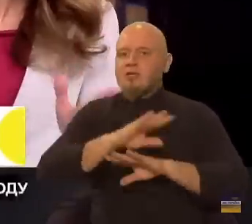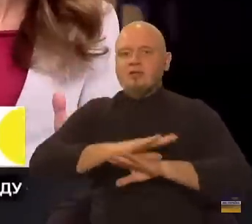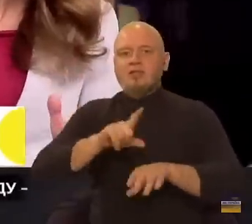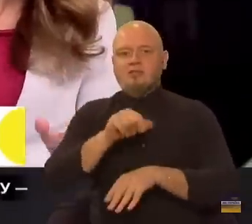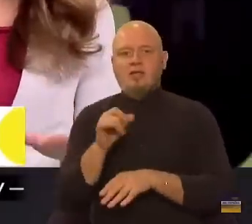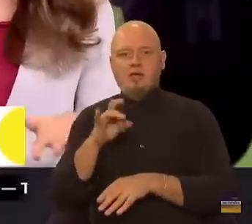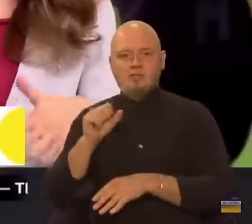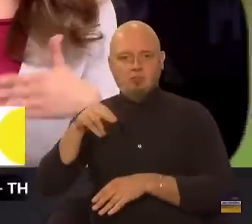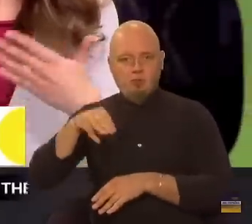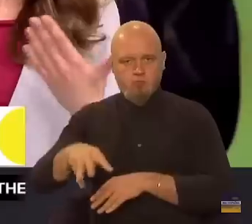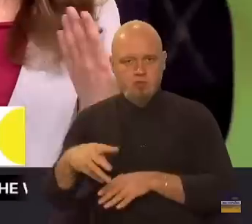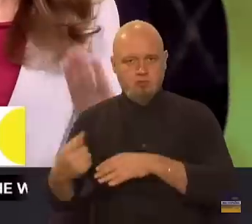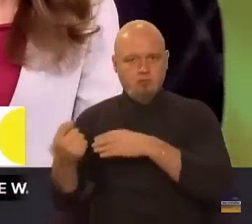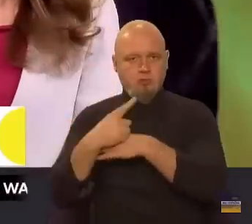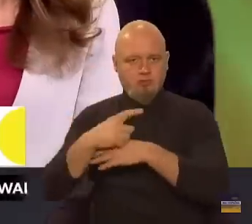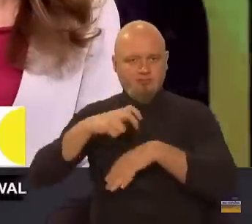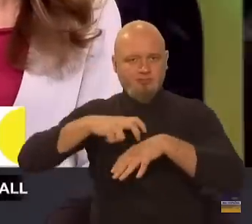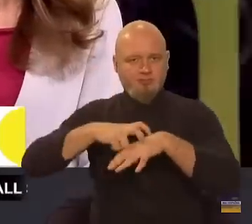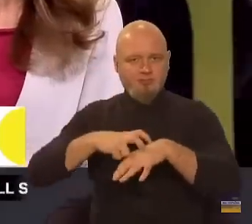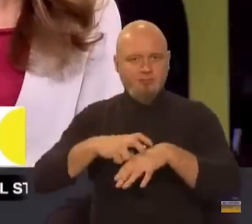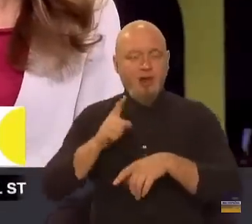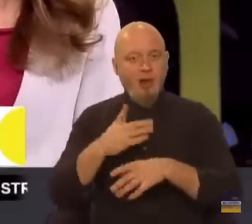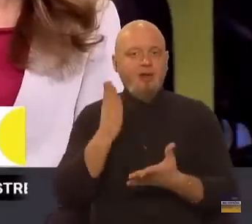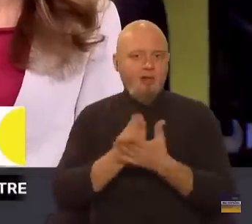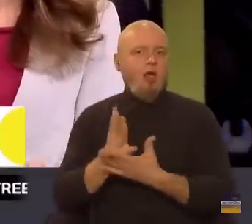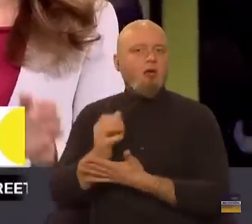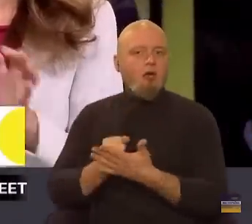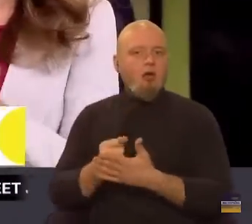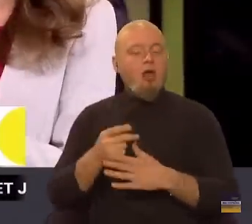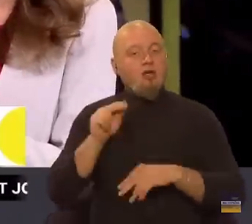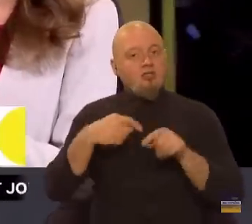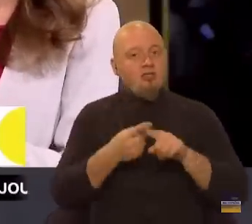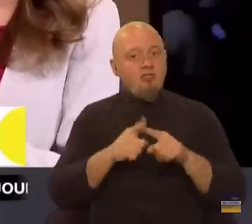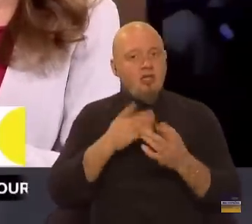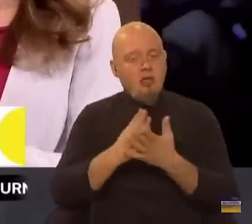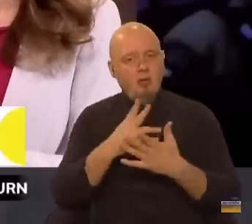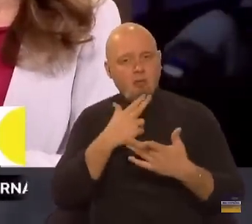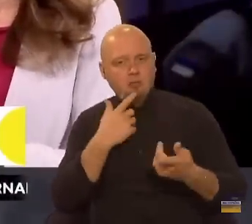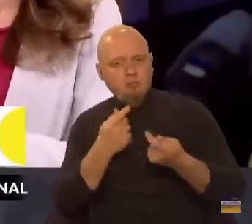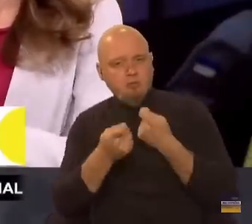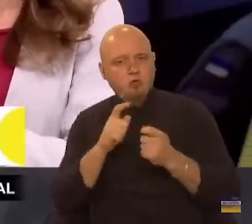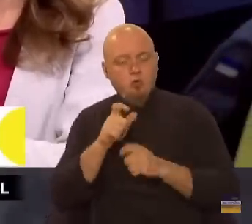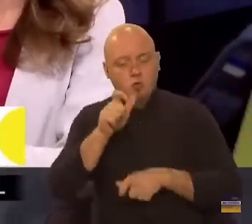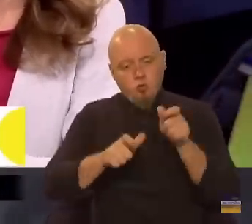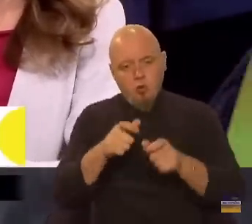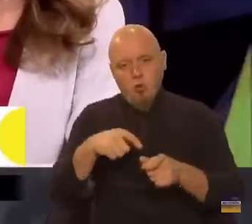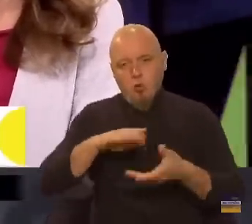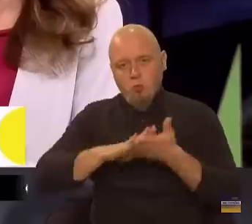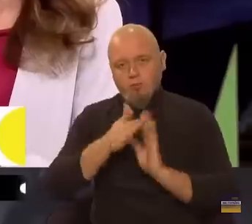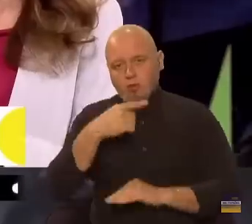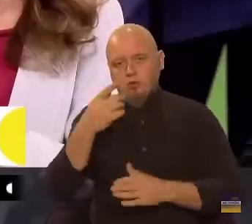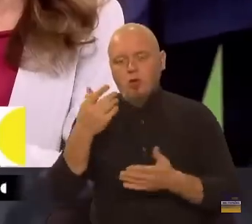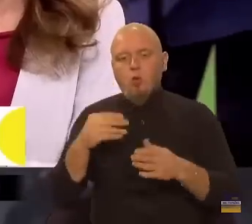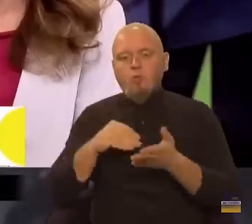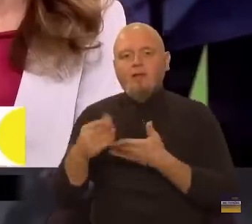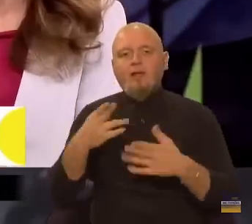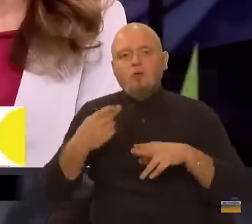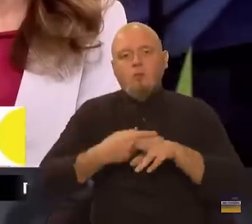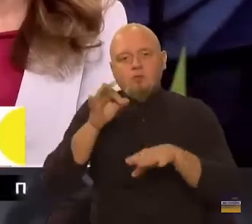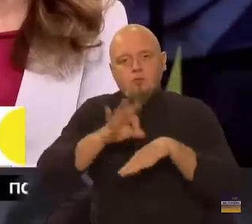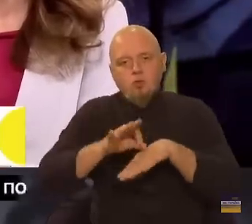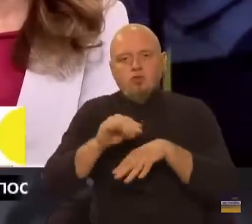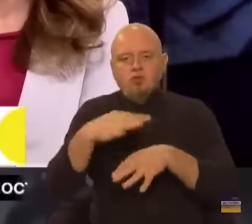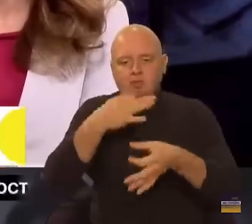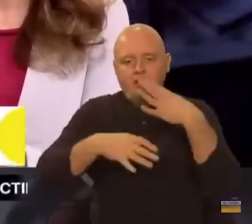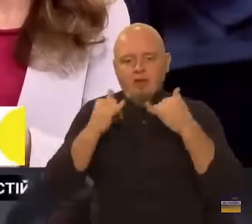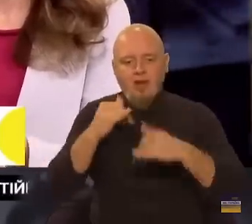робила, але є. І, зокрема, через це є побоювання, що люди, умовно кажучи, купували якесь знеболювальне чи препарати